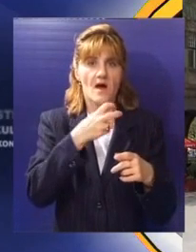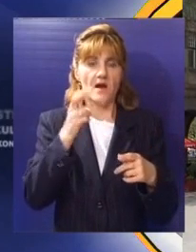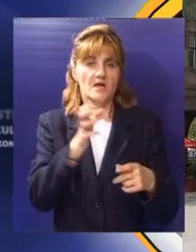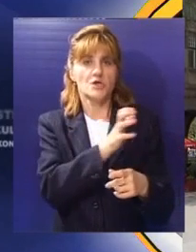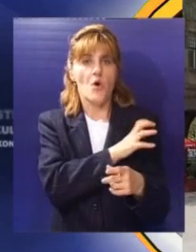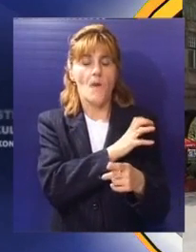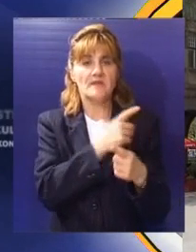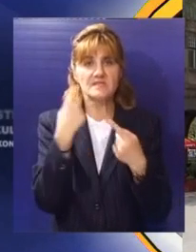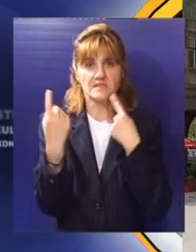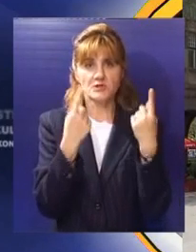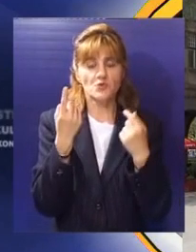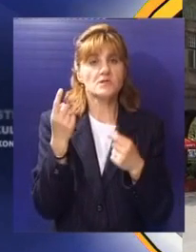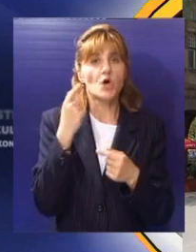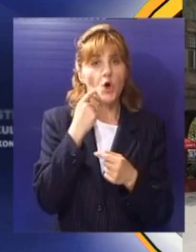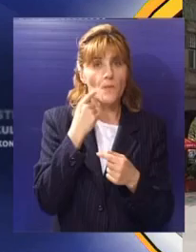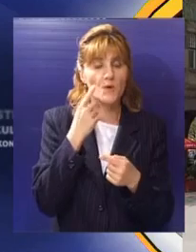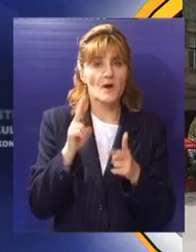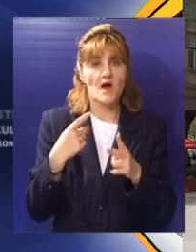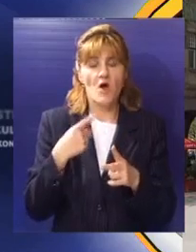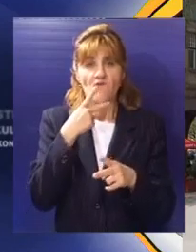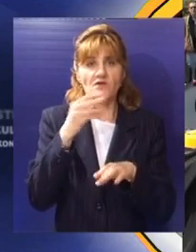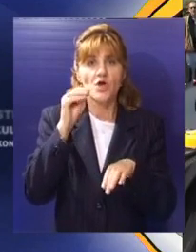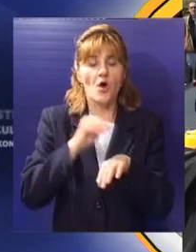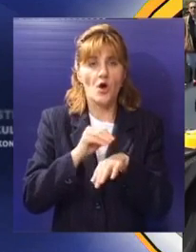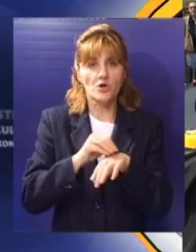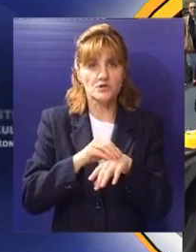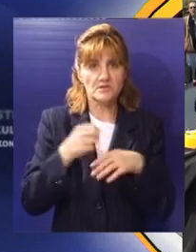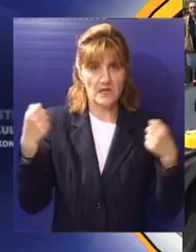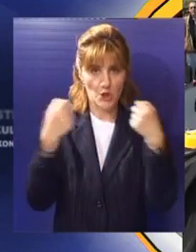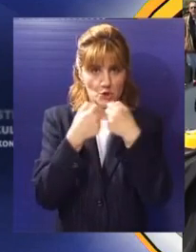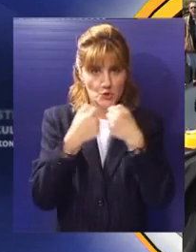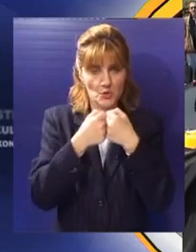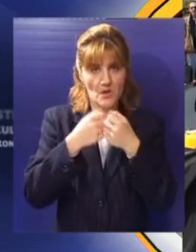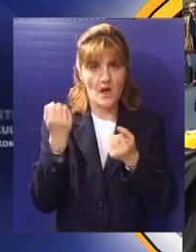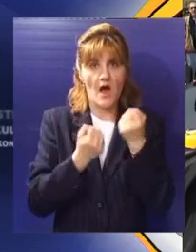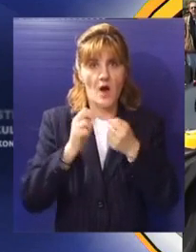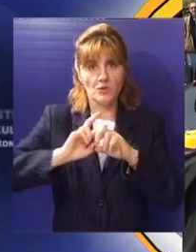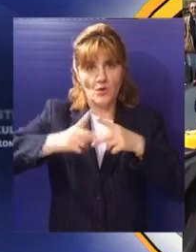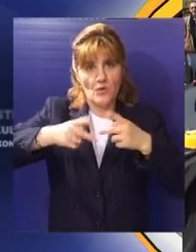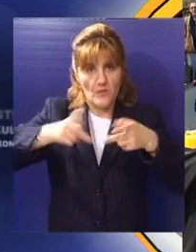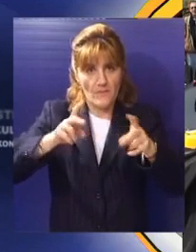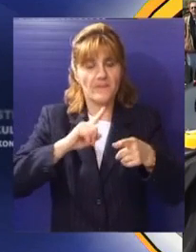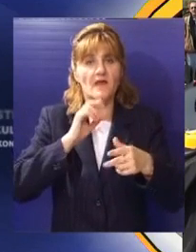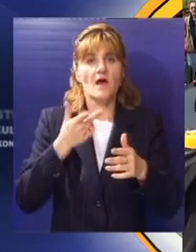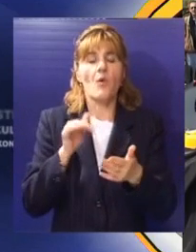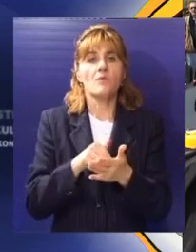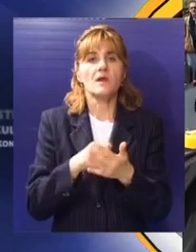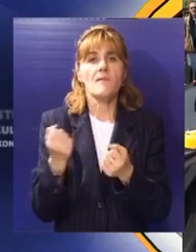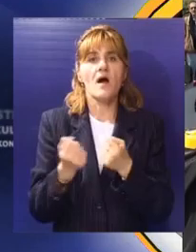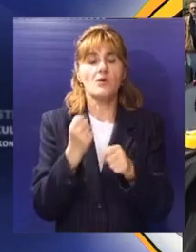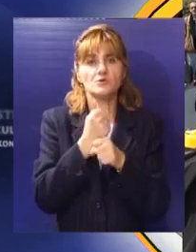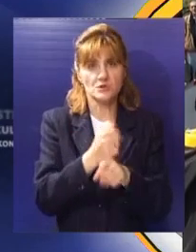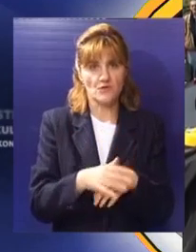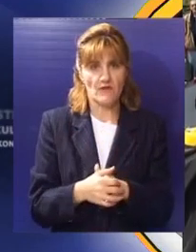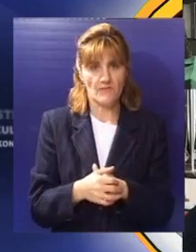kroz razne opasne situacije, a u specijalnim simulatorima mogu da osvete čeoni sudor, prevrtanje vozila i nauče tehnike upravljanja